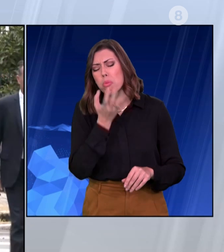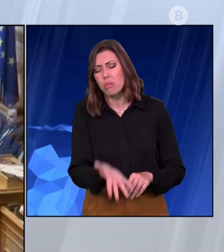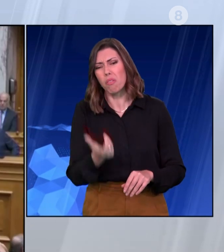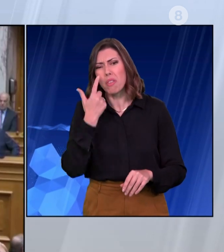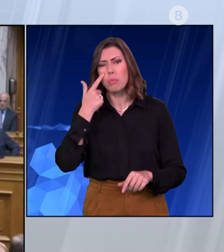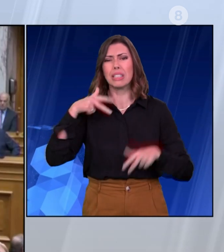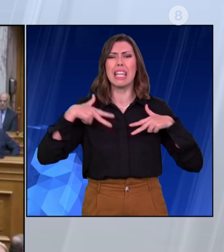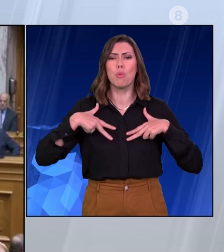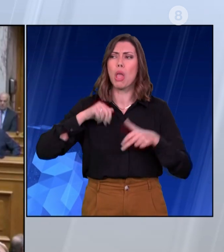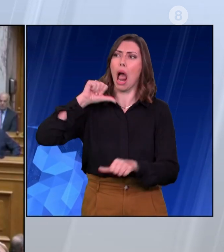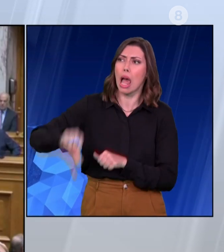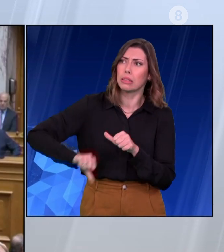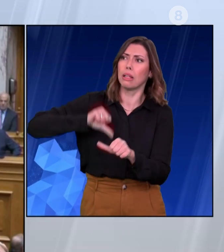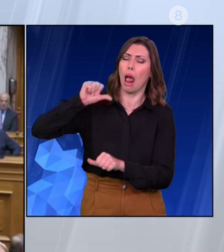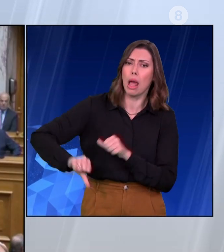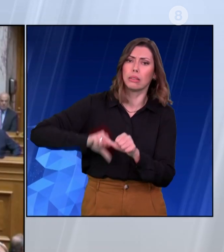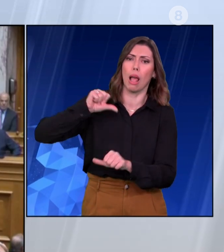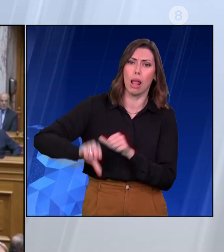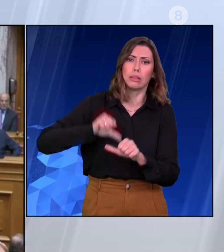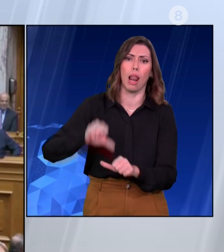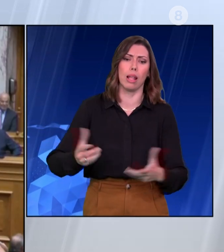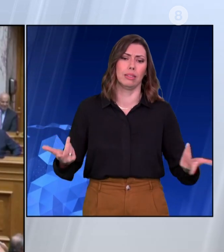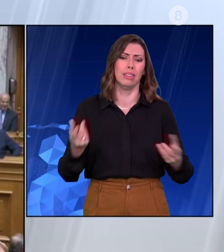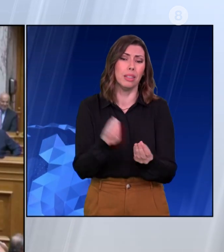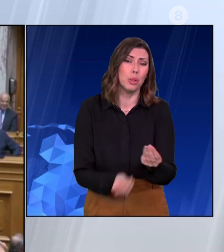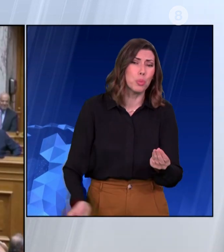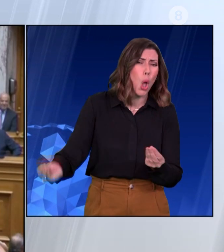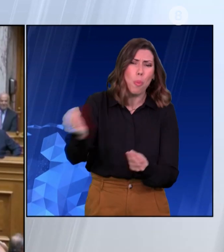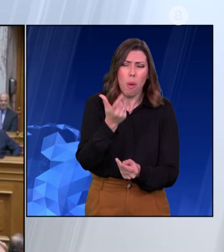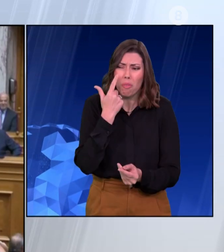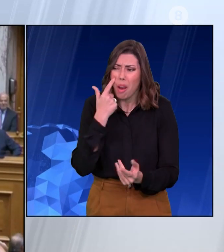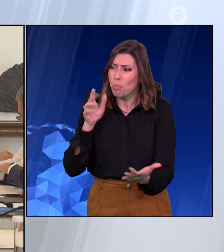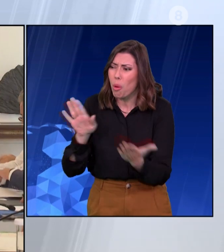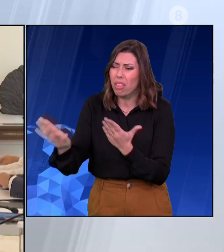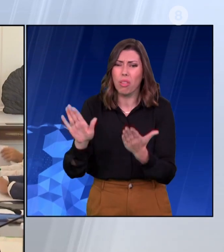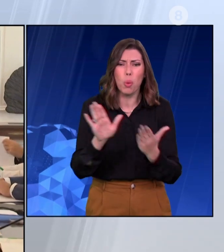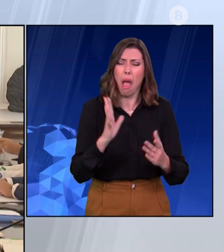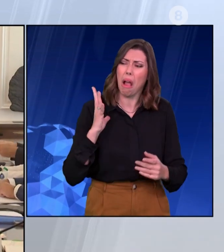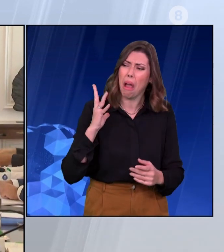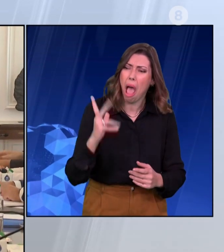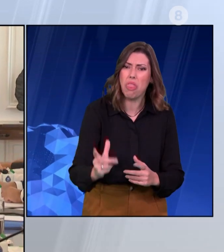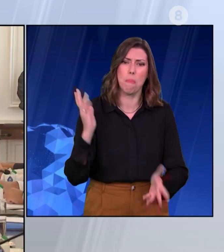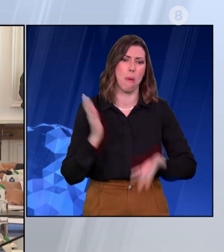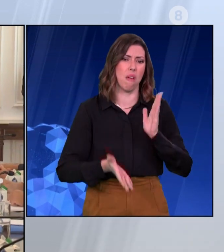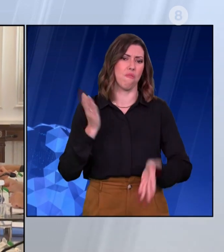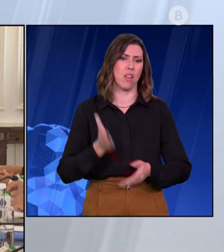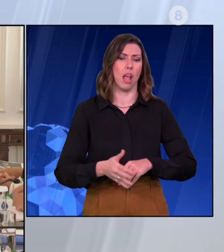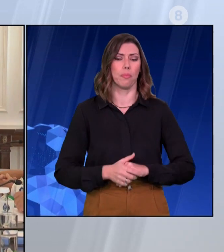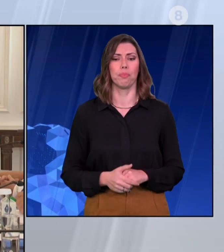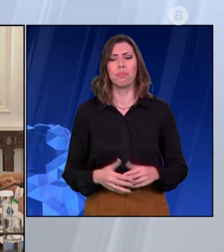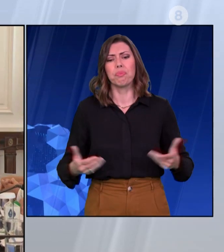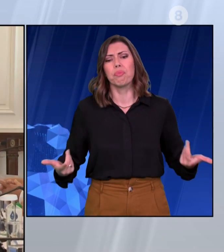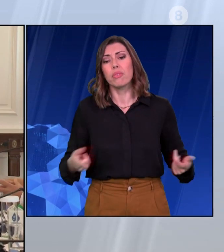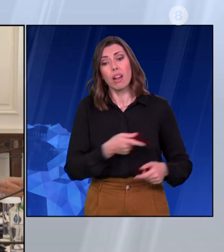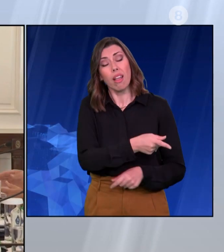υπουργών και κυρίως με αυτά τα οποία συμβαίνουν καθημερινά στις γειτονιές. Δοκιμασμένα πρόσωπα ιδιαίτερα